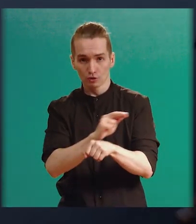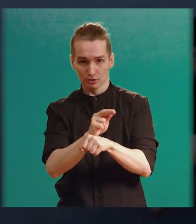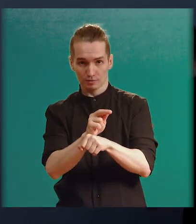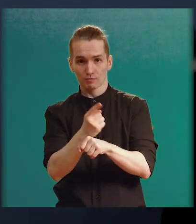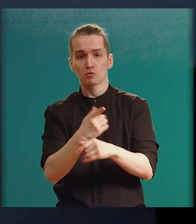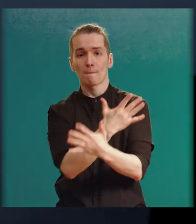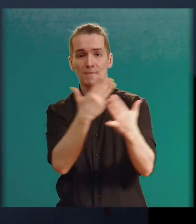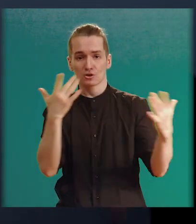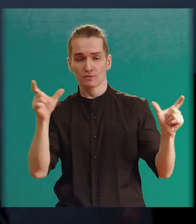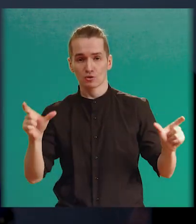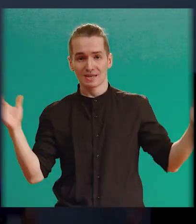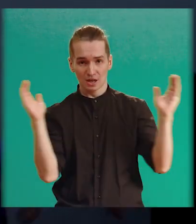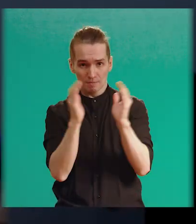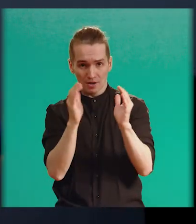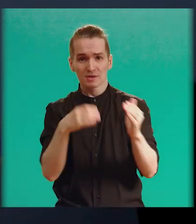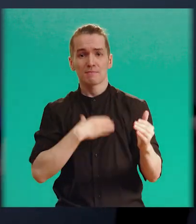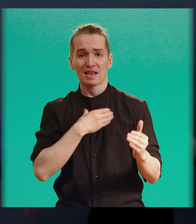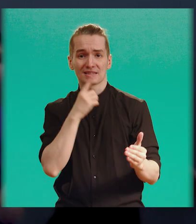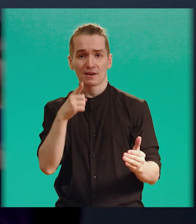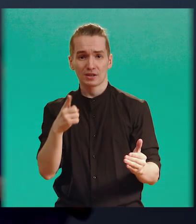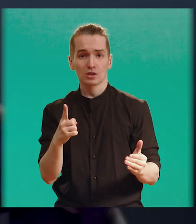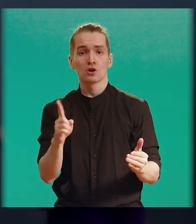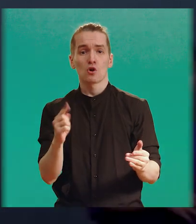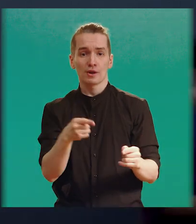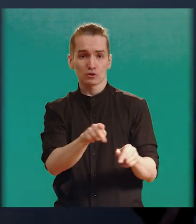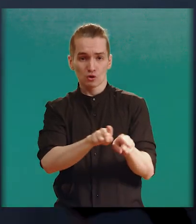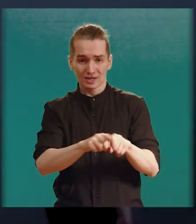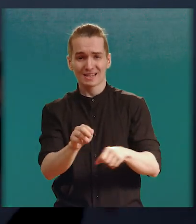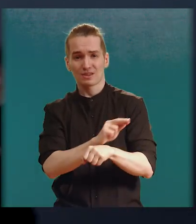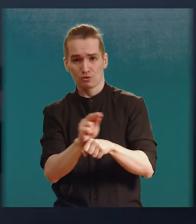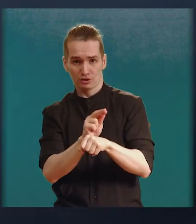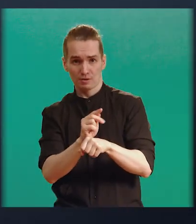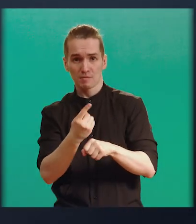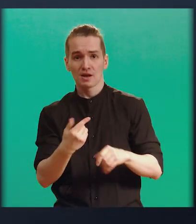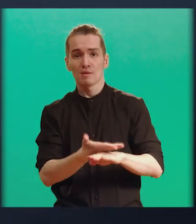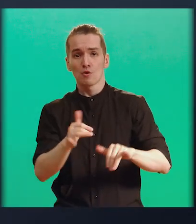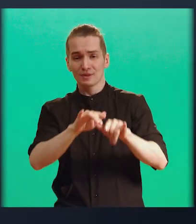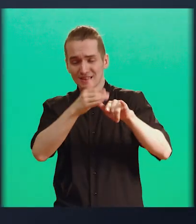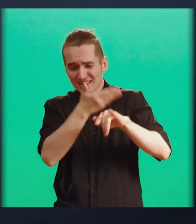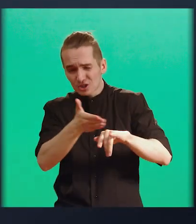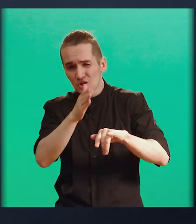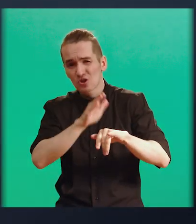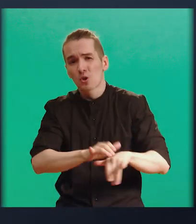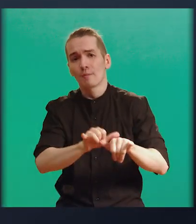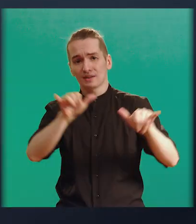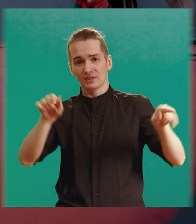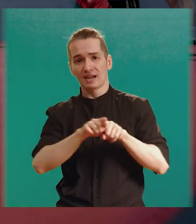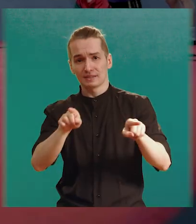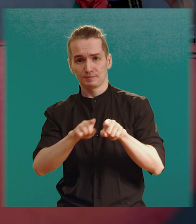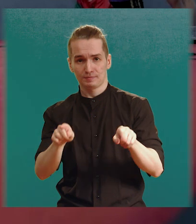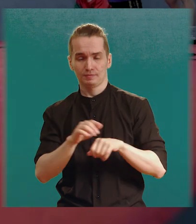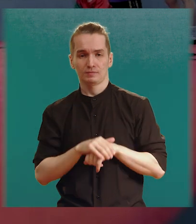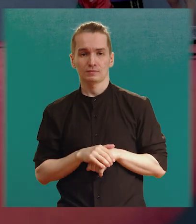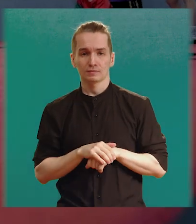Потому что большинство людей очень зажимаются и боятся говорить, что они хотят так научиться. Поэтому трикинг у нас очень плохо развивается и тяжело его продвигать.